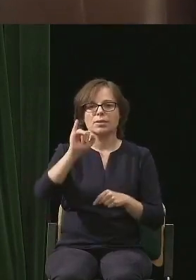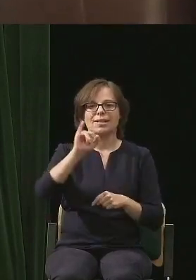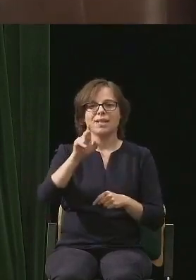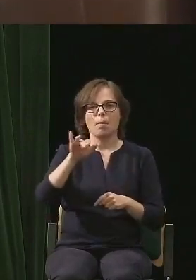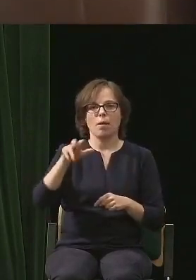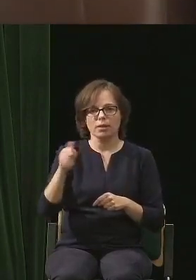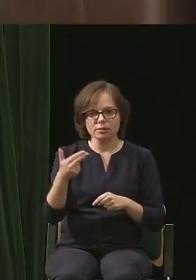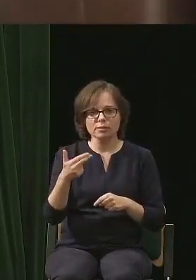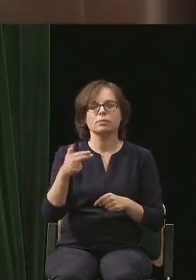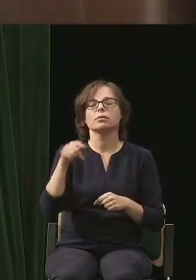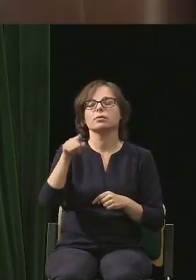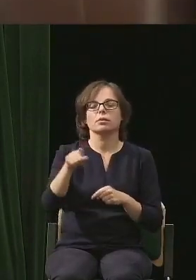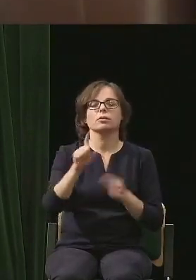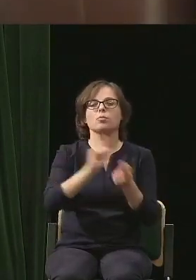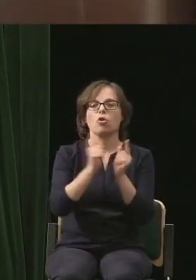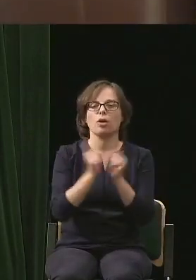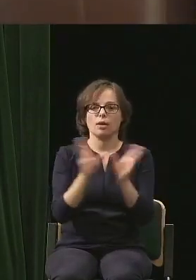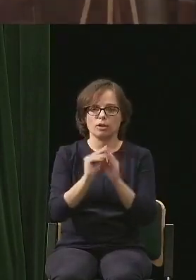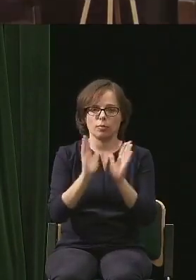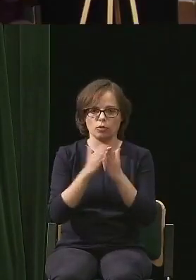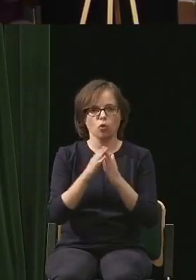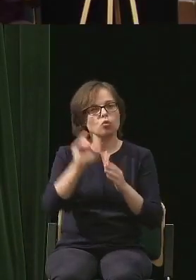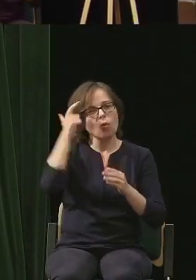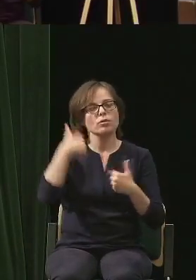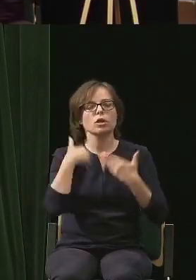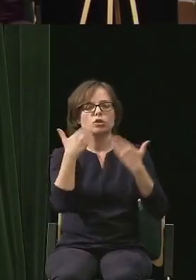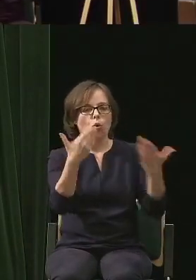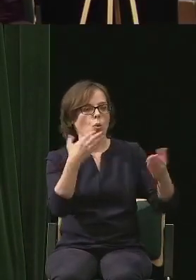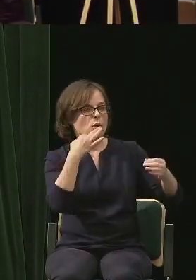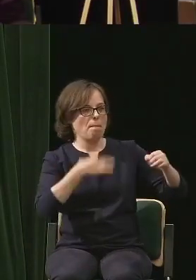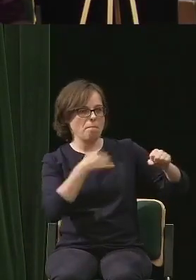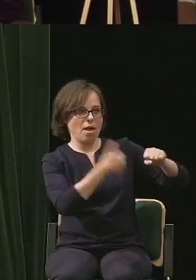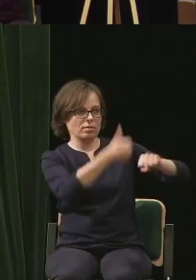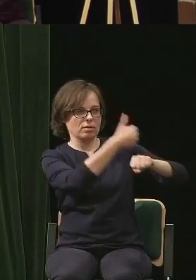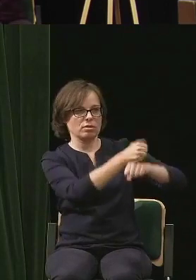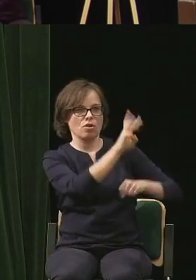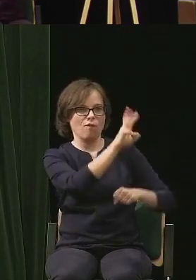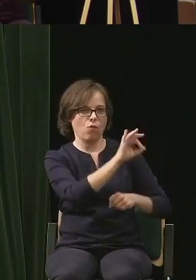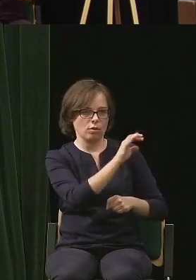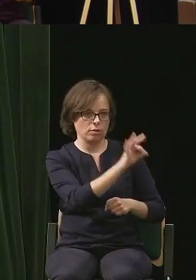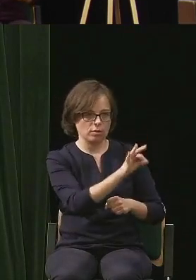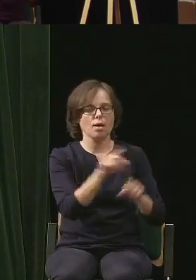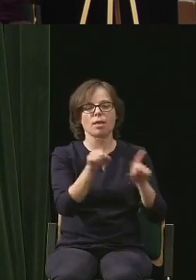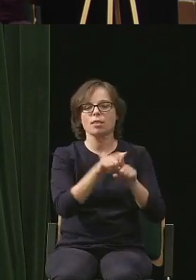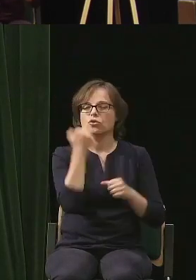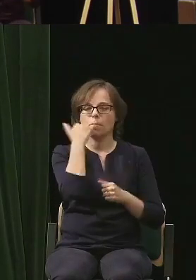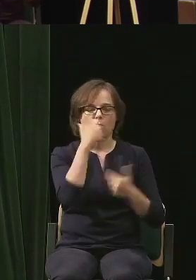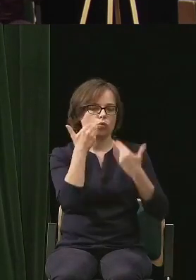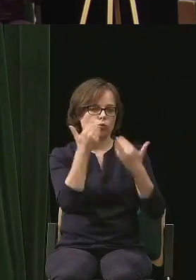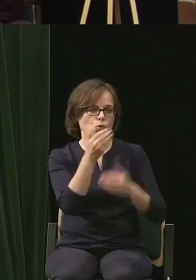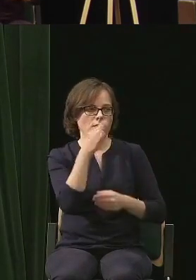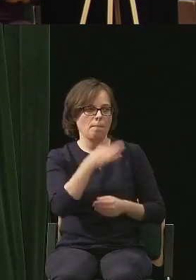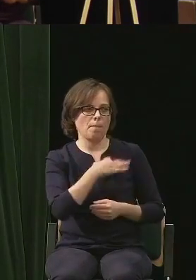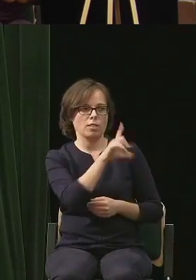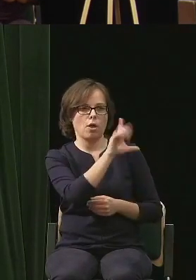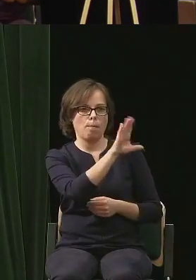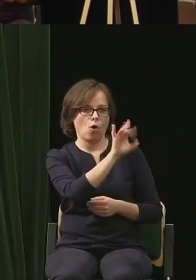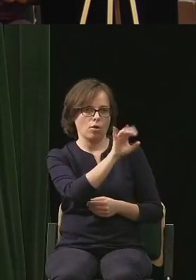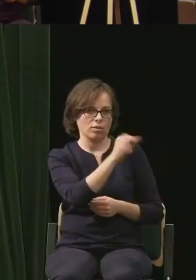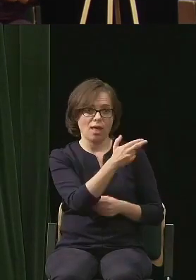szczególnie Pani Wójt. Pani Dorota, bardzo dziękuję. Bardzo dziękuję Panu Bogdanowi. Bez jego